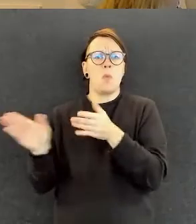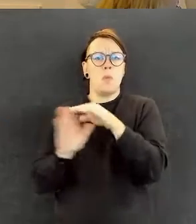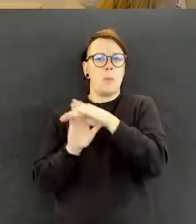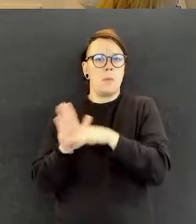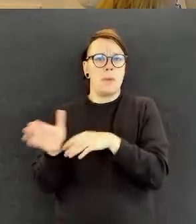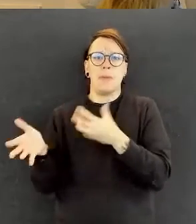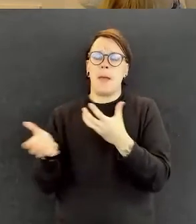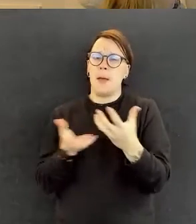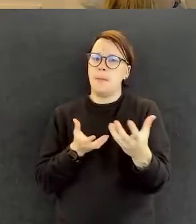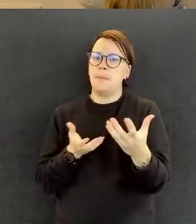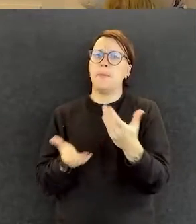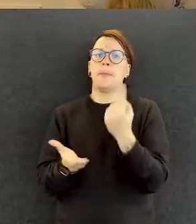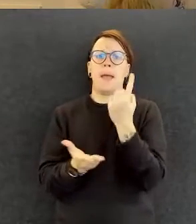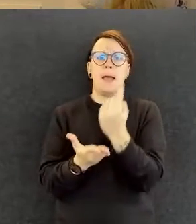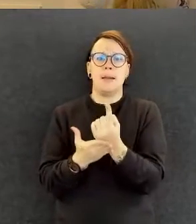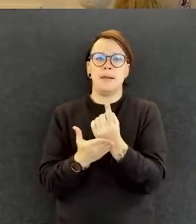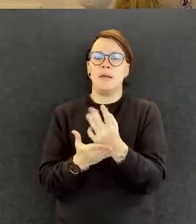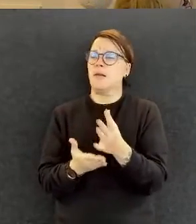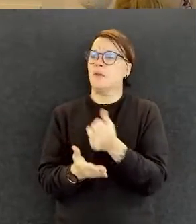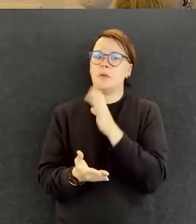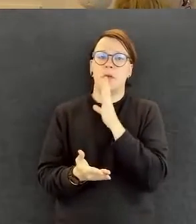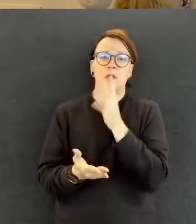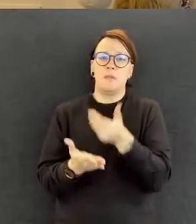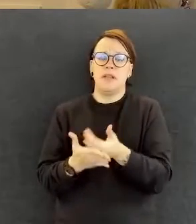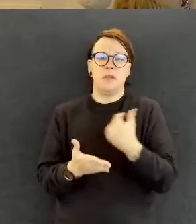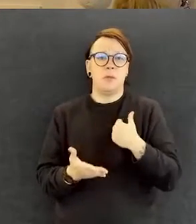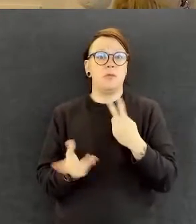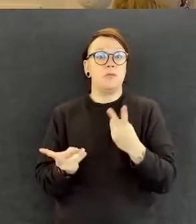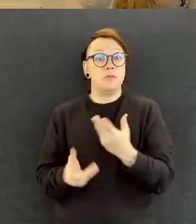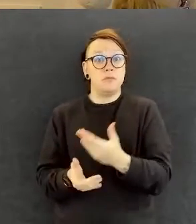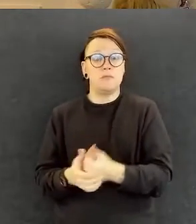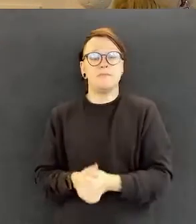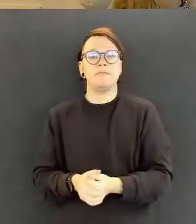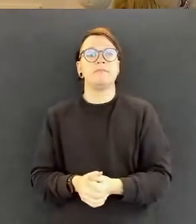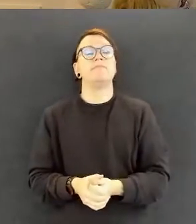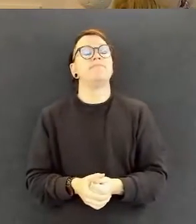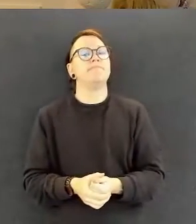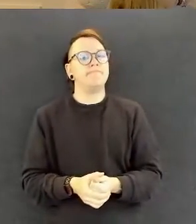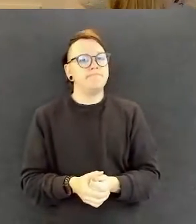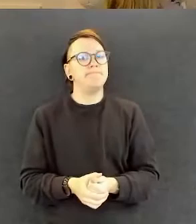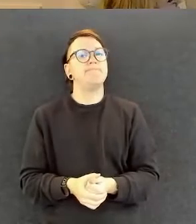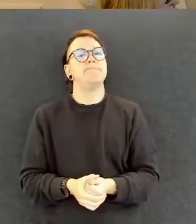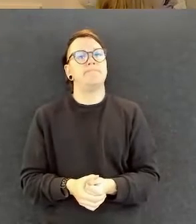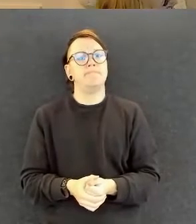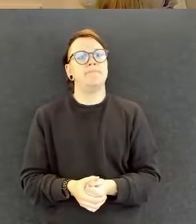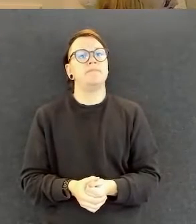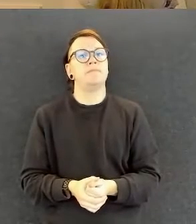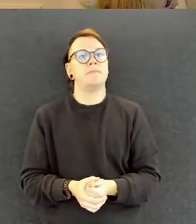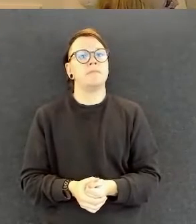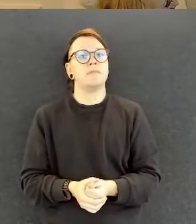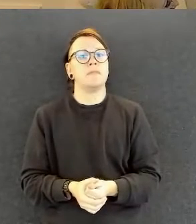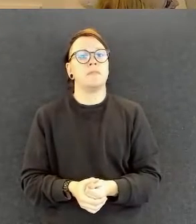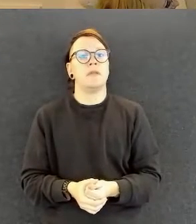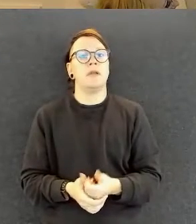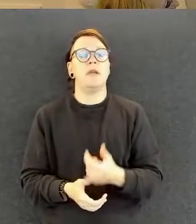tarpeelliseksi ja tärkeäksi? Mielestäni on tärkeää, että